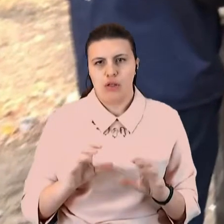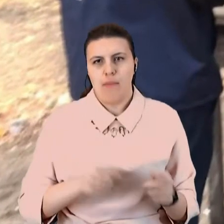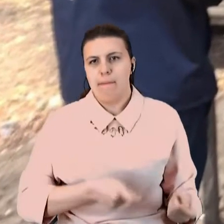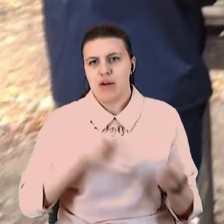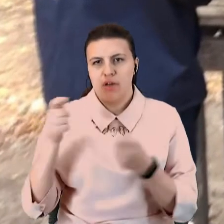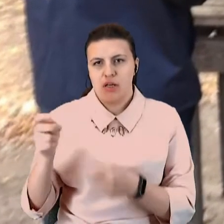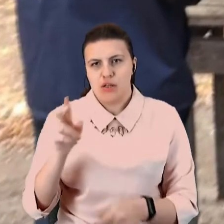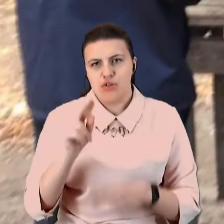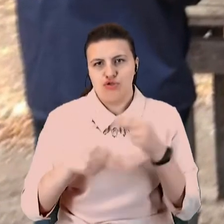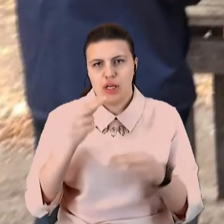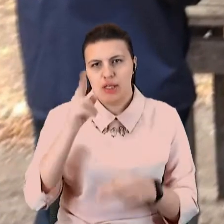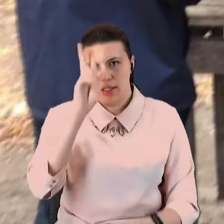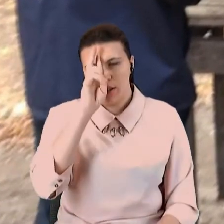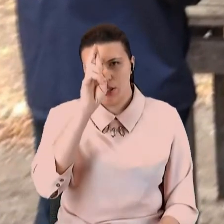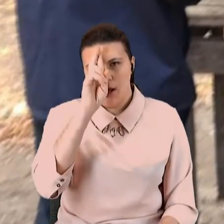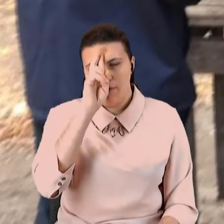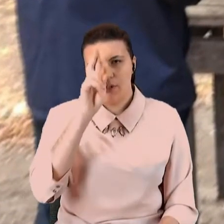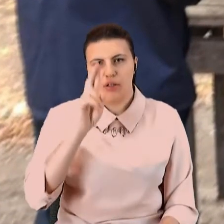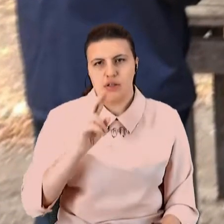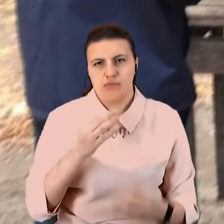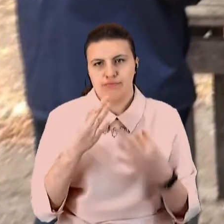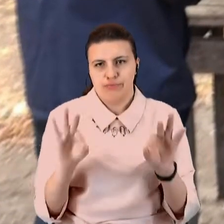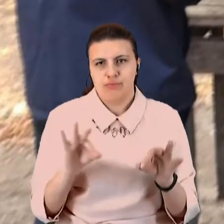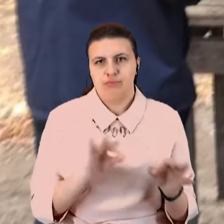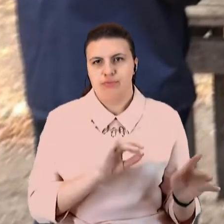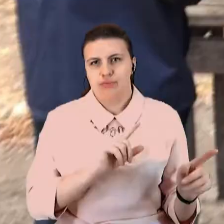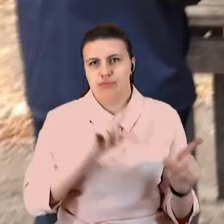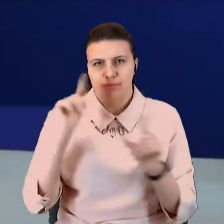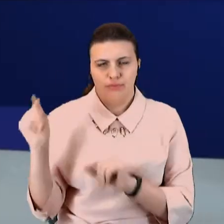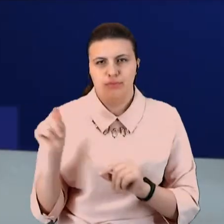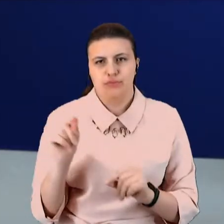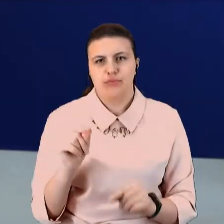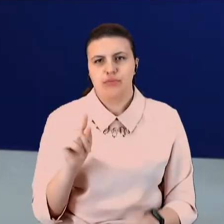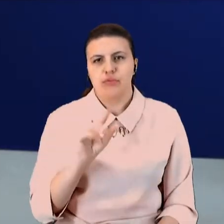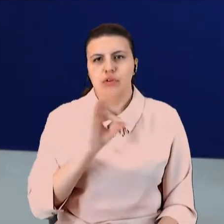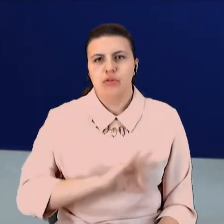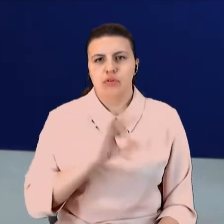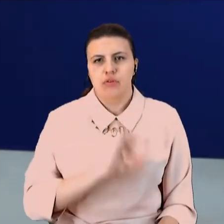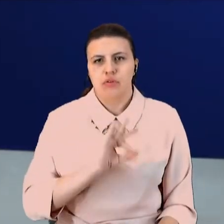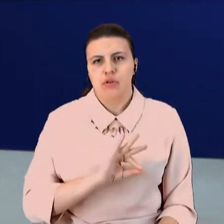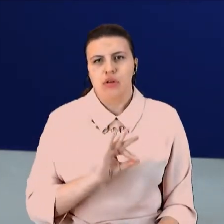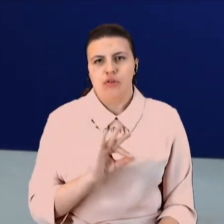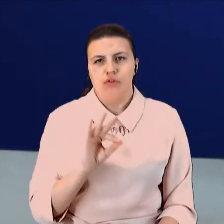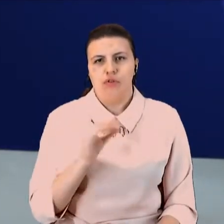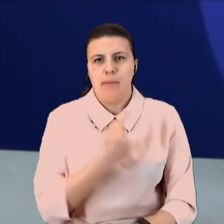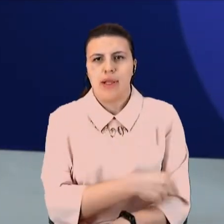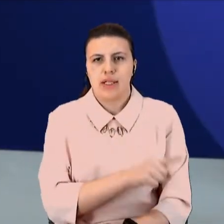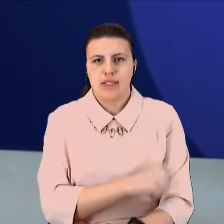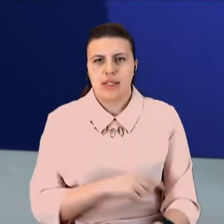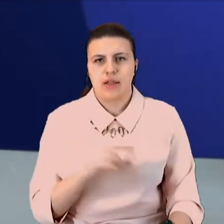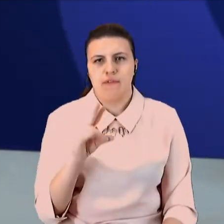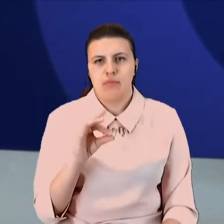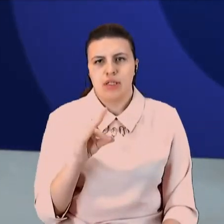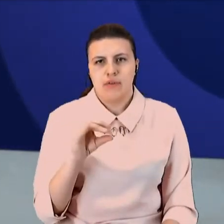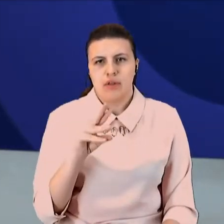територію Росії продуктів бджільництва, яка використовується в медицині та фармацевтиці, повідомляє прокуратура Луганської області на